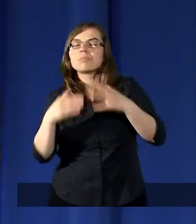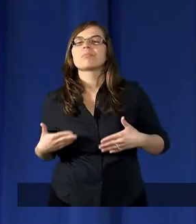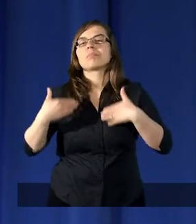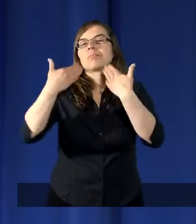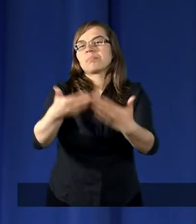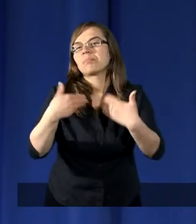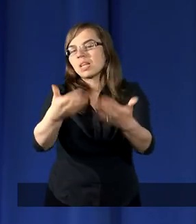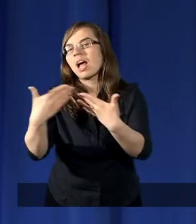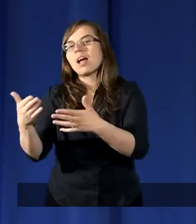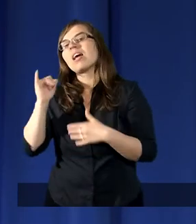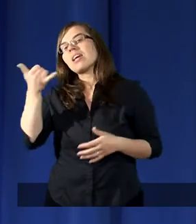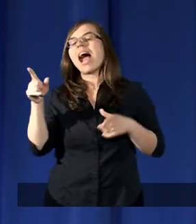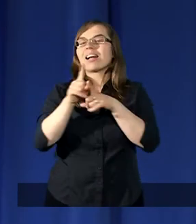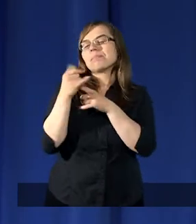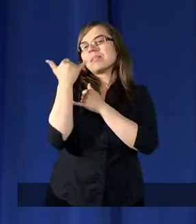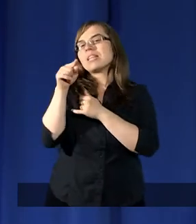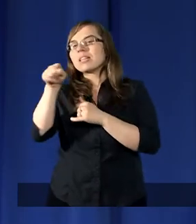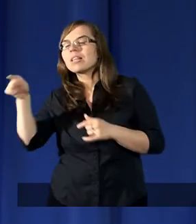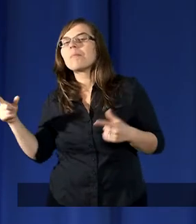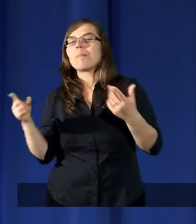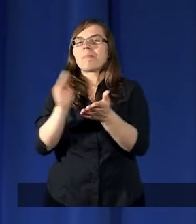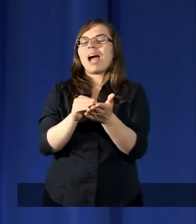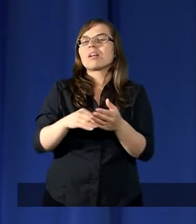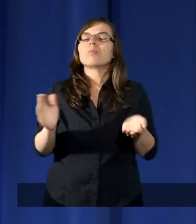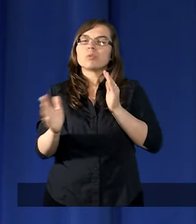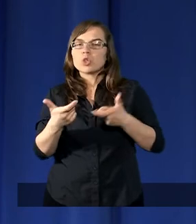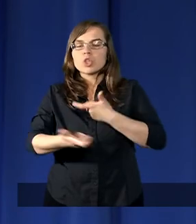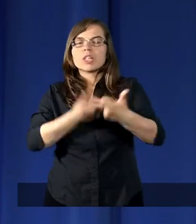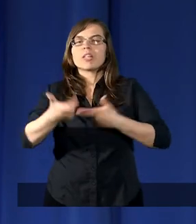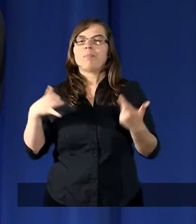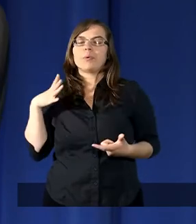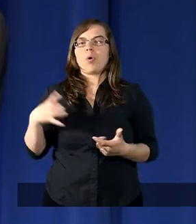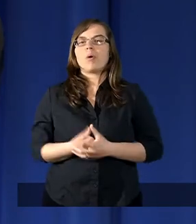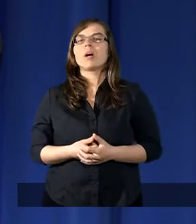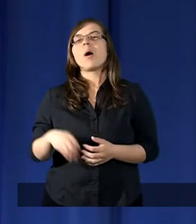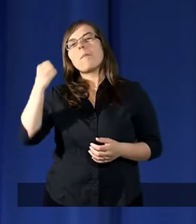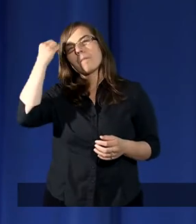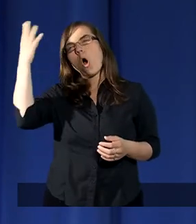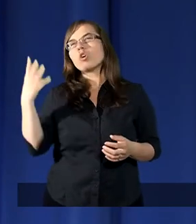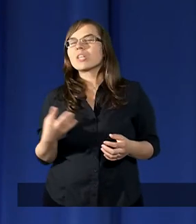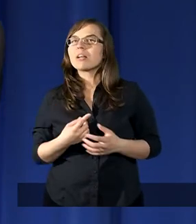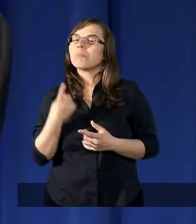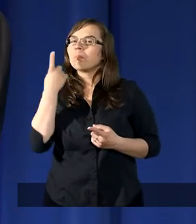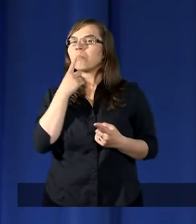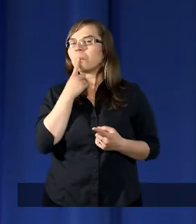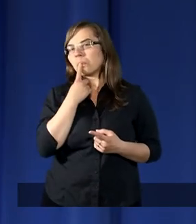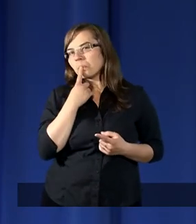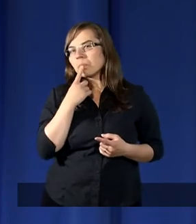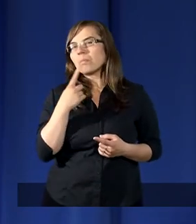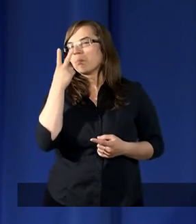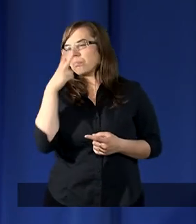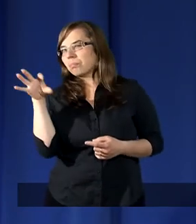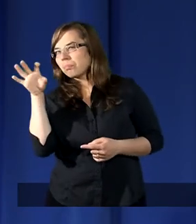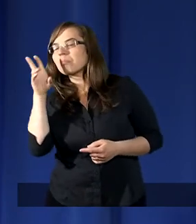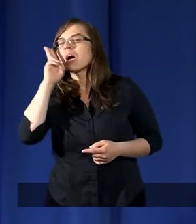przyniosą tak jak jak to praktycznie czynią. A Mojżesz popatrzał na